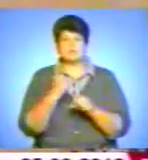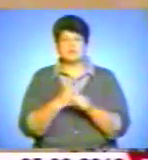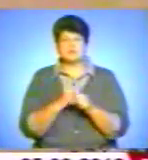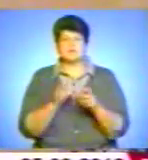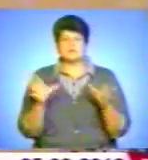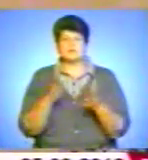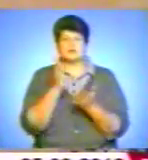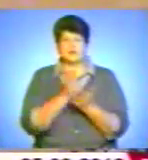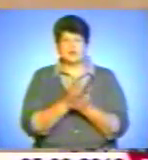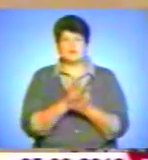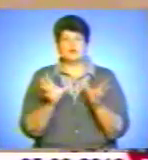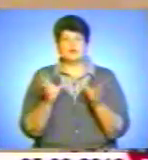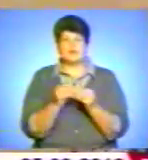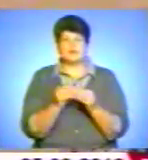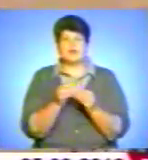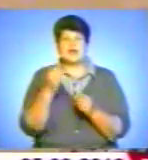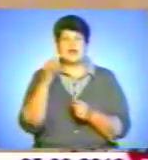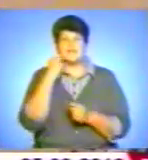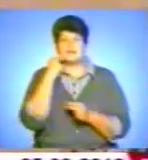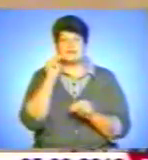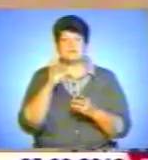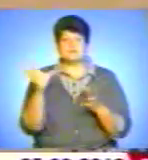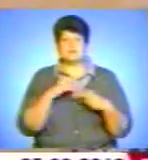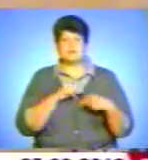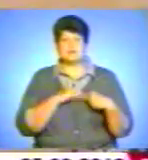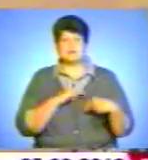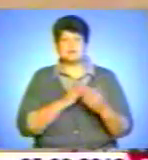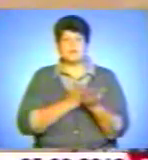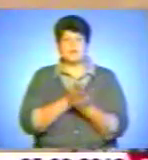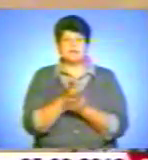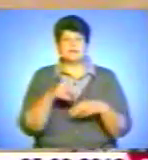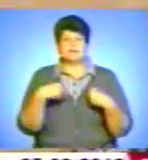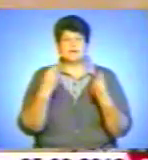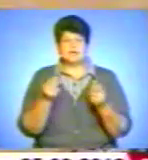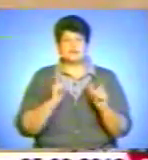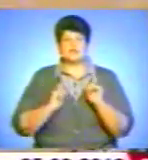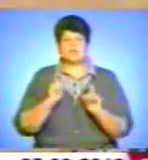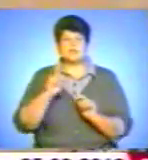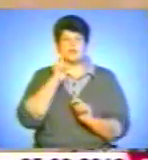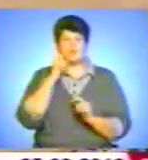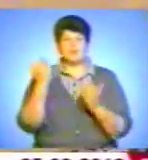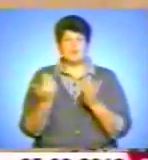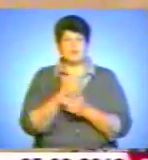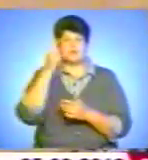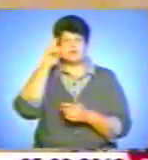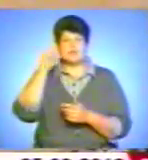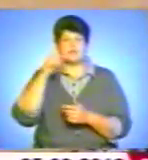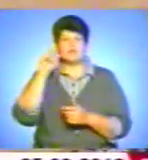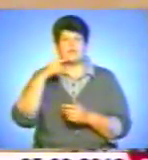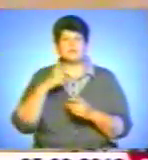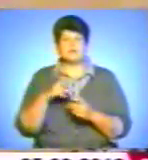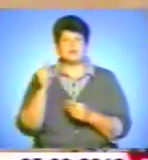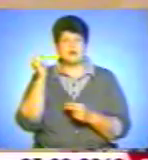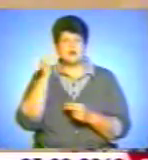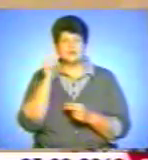ефективної співпраці, спрямованею на надання студентській молоді нових знань, умінь і навичок,